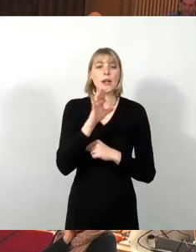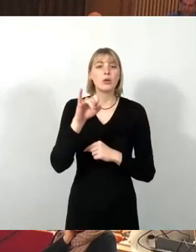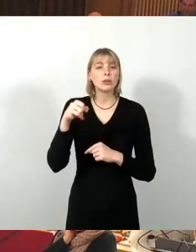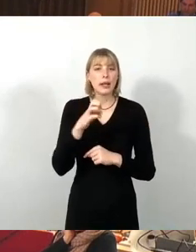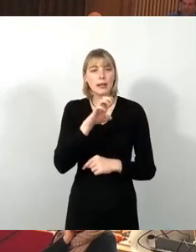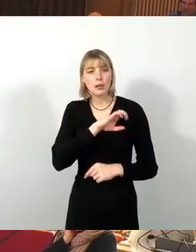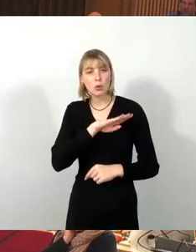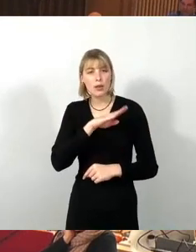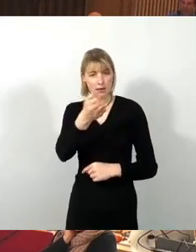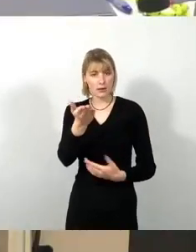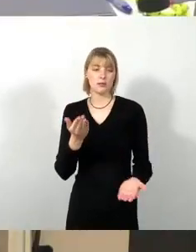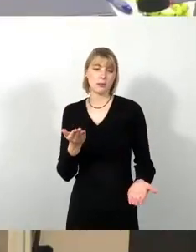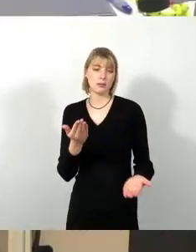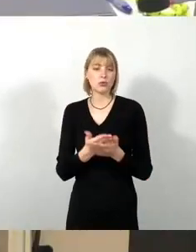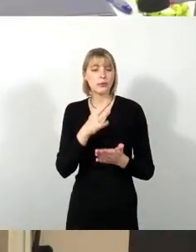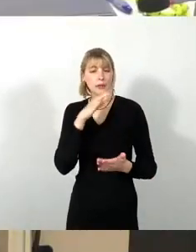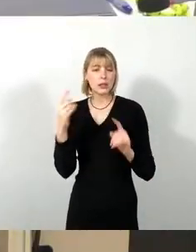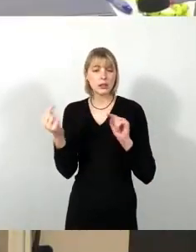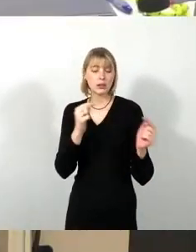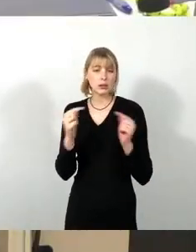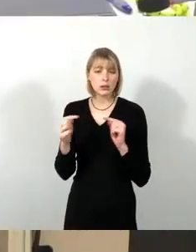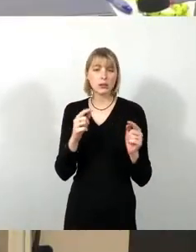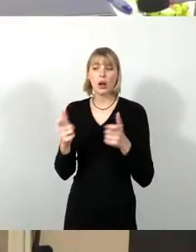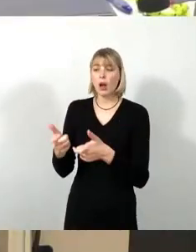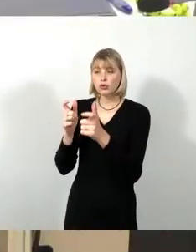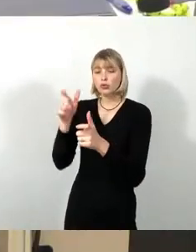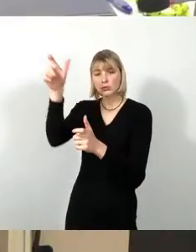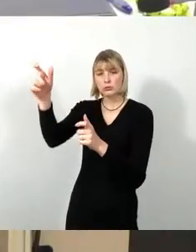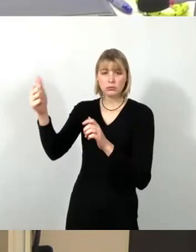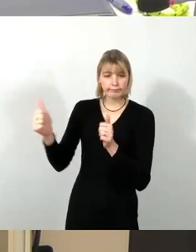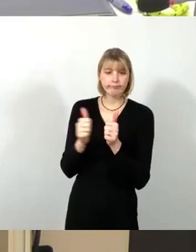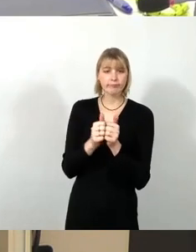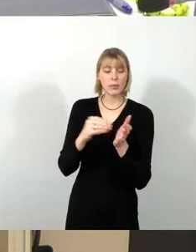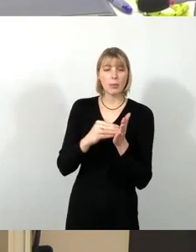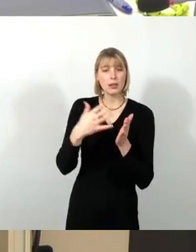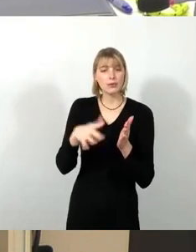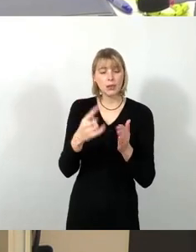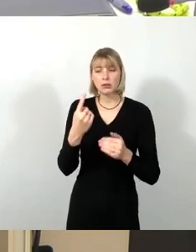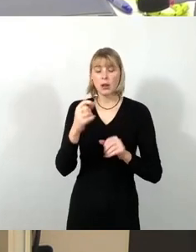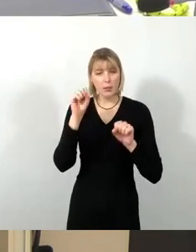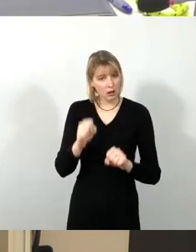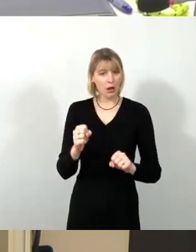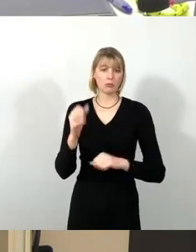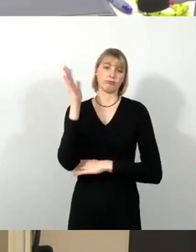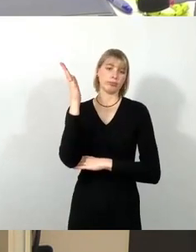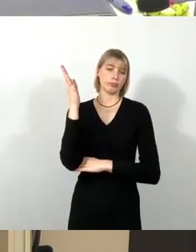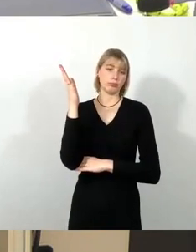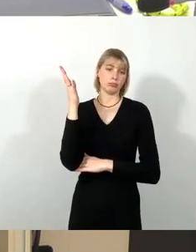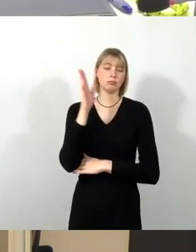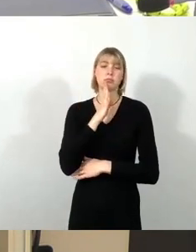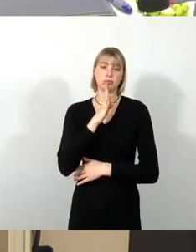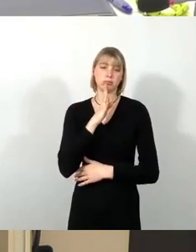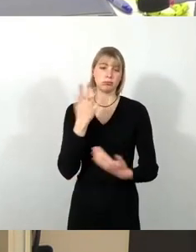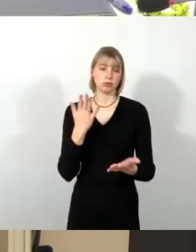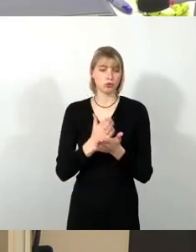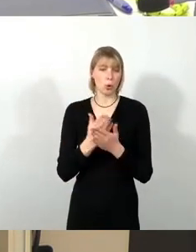Ausschuss den Vertreter vom Akazienhof da gehabt, der die Möglichkeit hatte, im Rederecht sich zu präsentieren. Das ist jetzt wenig